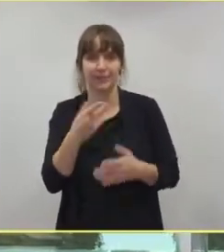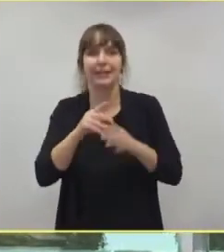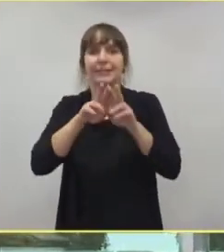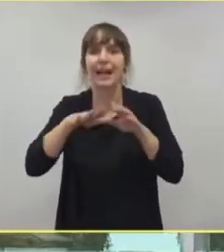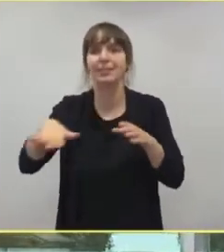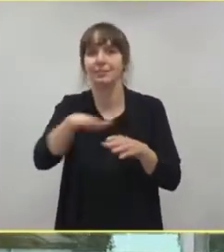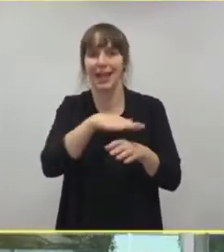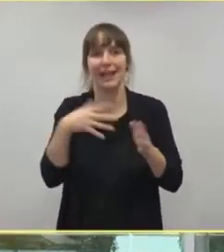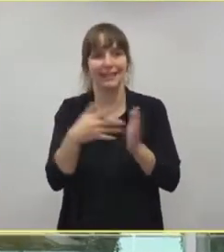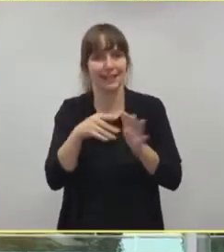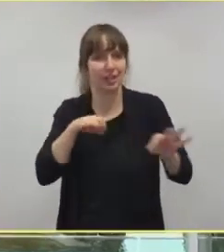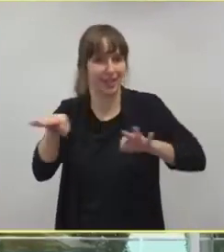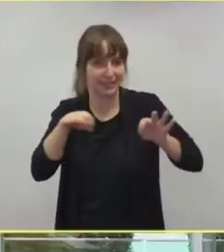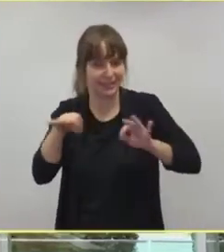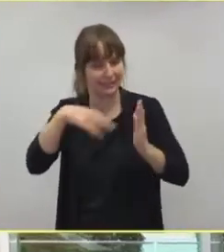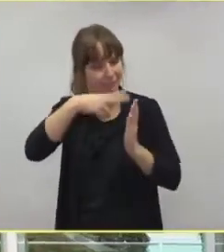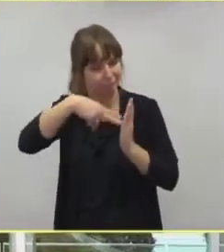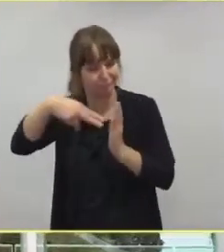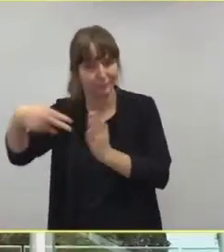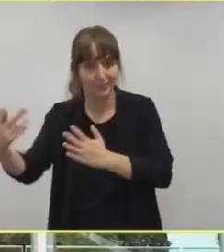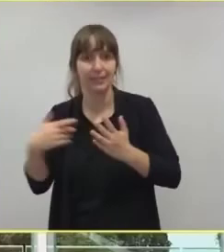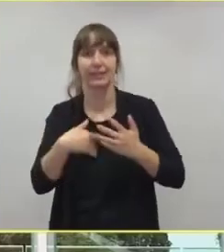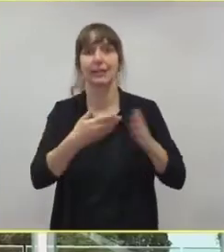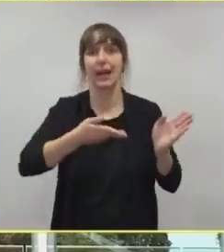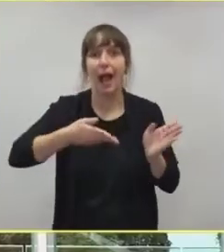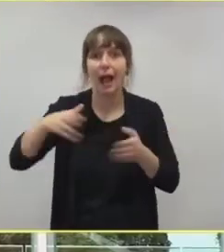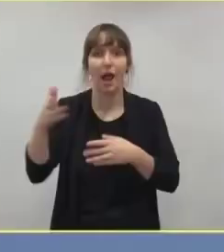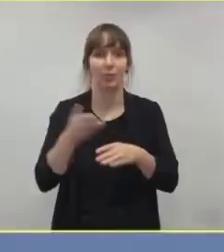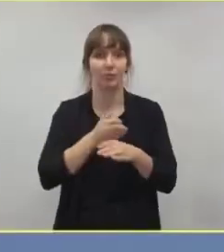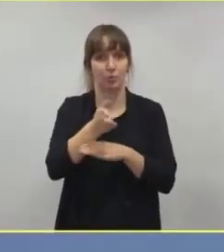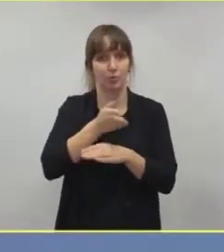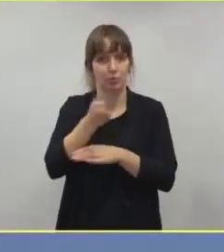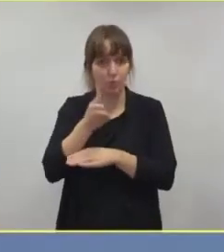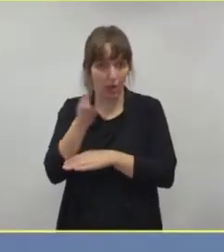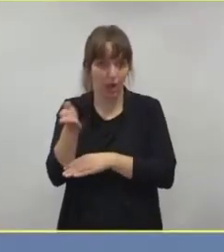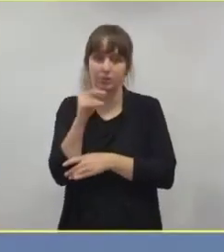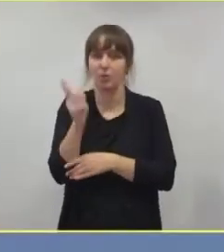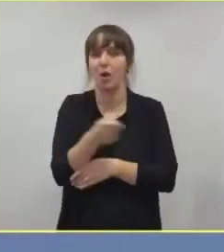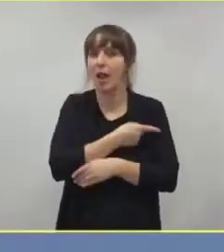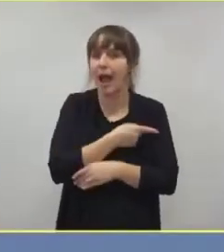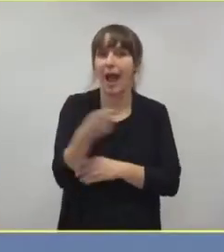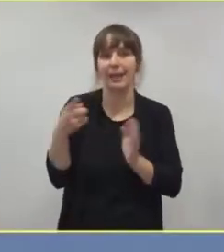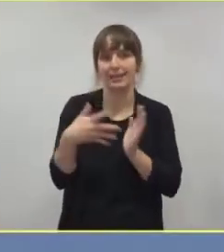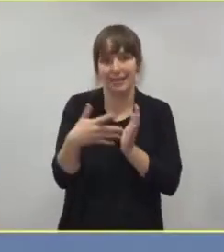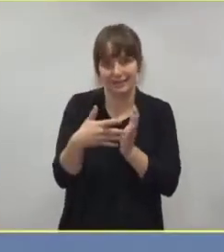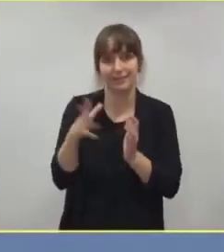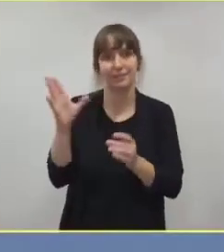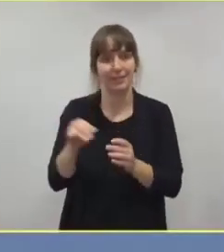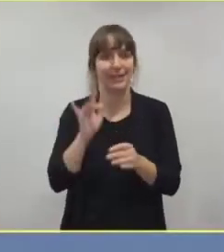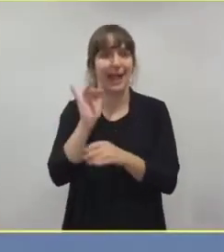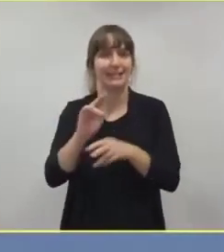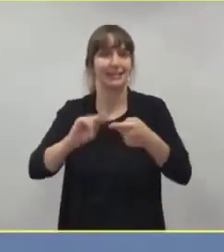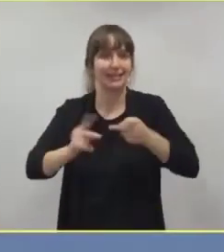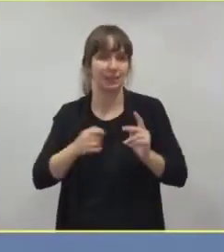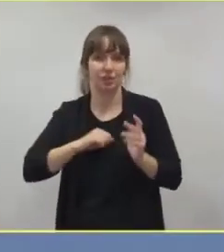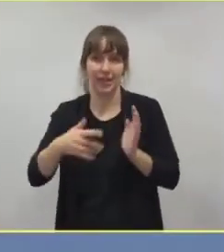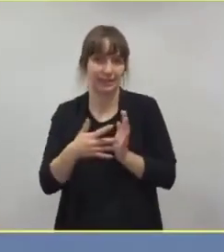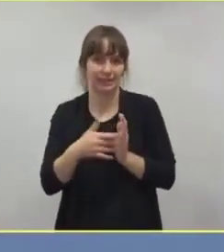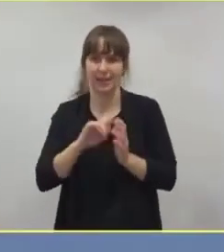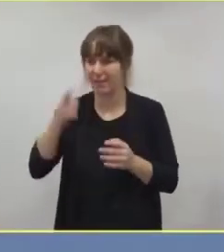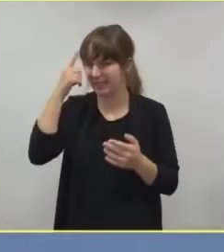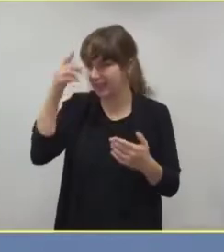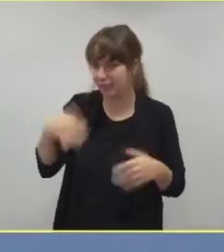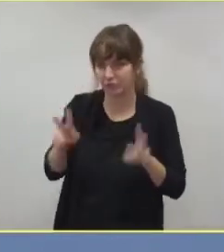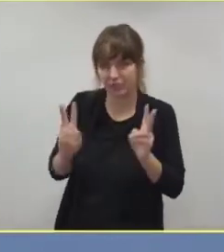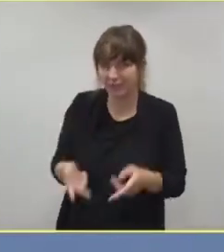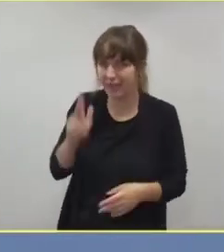werden Sie nachlesen, dass die Besucher in den Krankenhäusern alle getestet werden sollten mit so einem Antigen-Schnelltest. Das macht überhaupt keinen Sinn, oder? Also